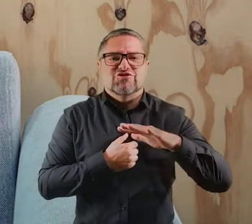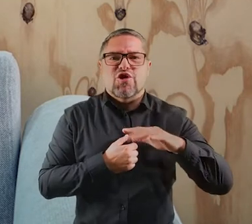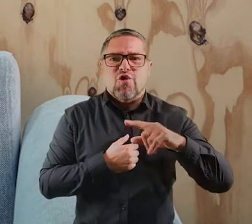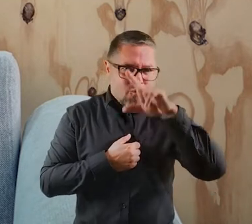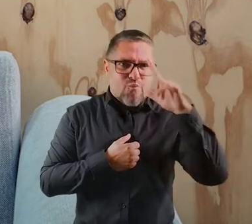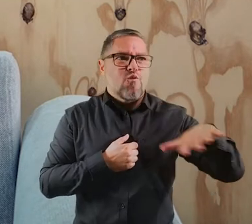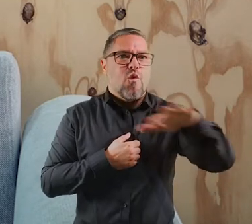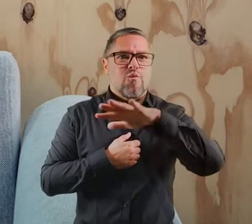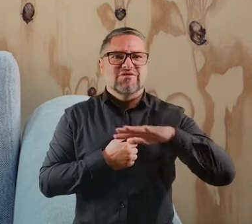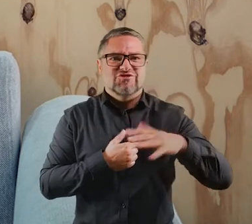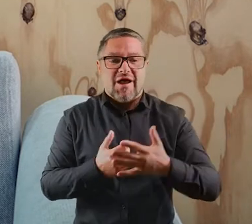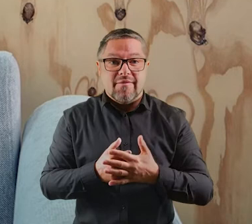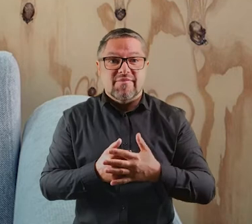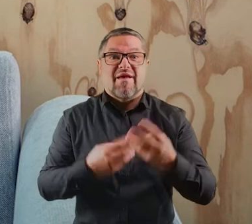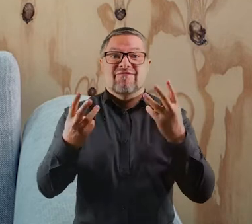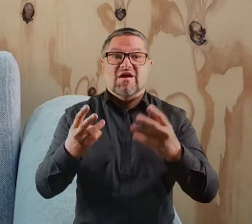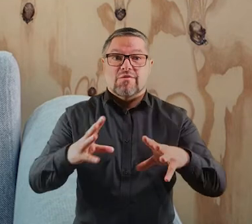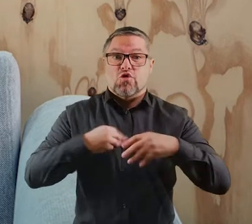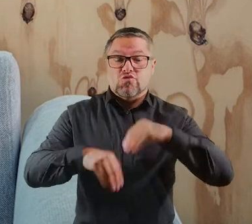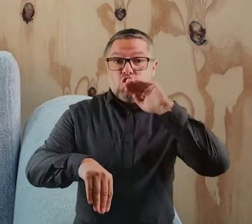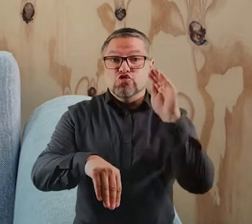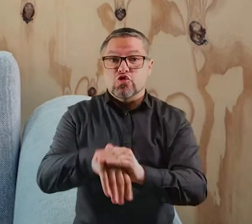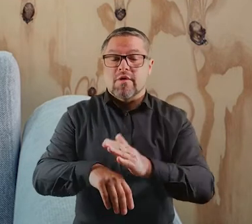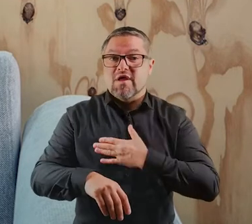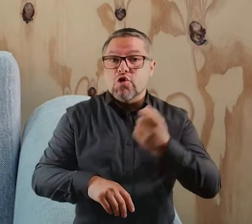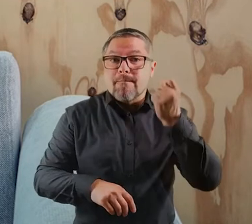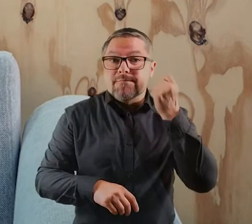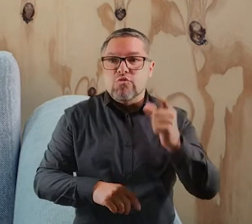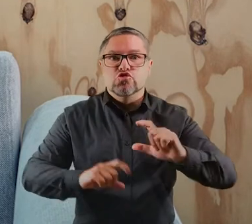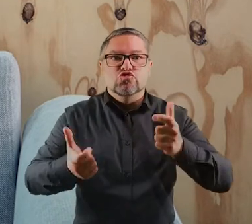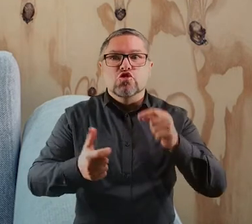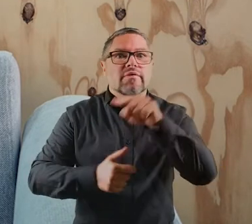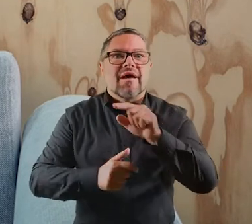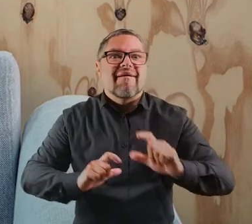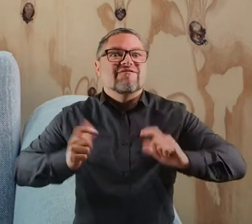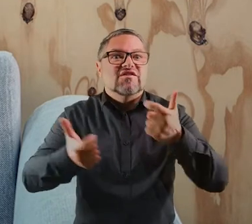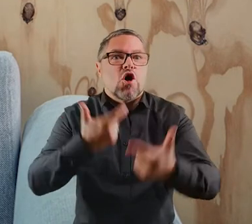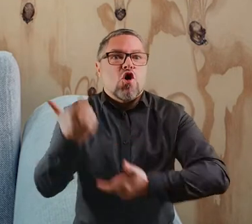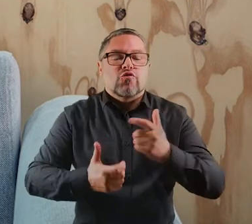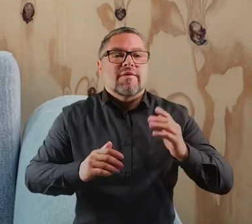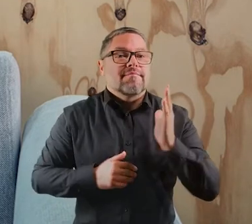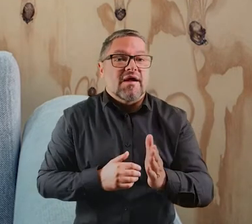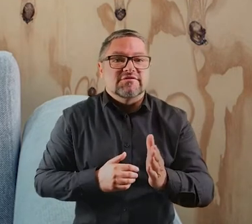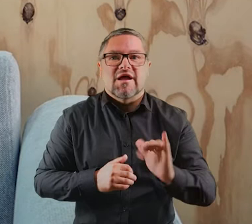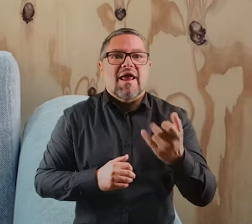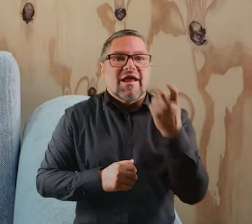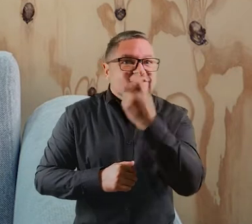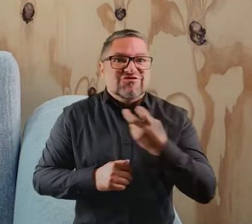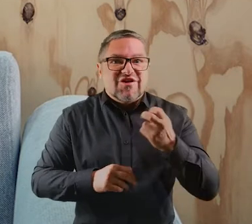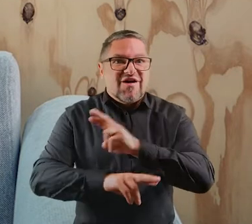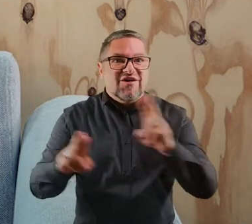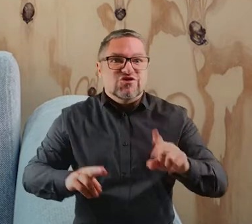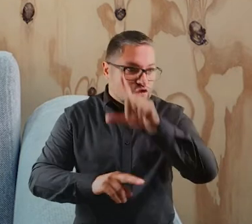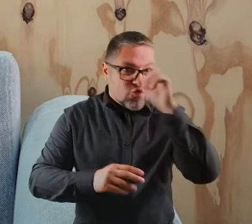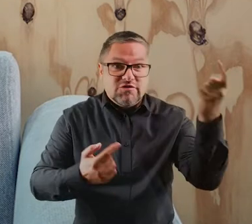Ważne jest, aby uzyskać zgodę i mieć pomysł na to, co ma się tam wydarzyć. Jakie